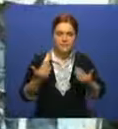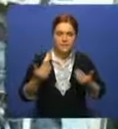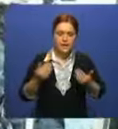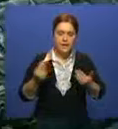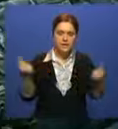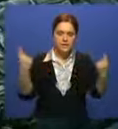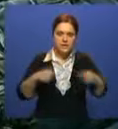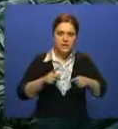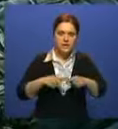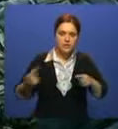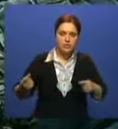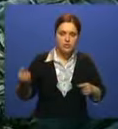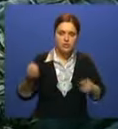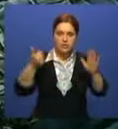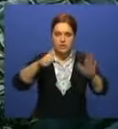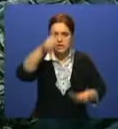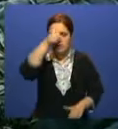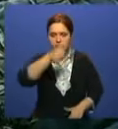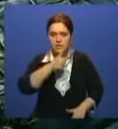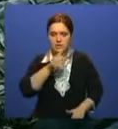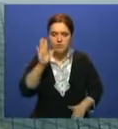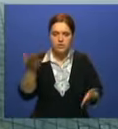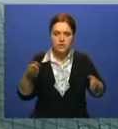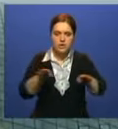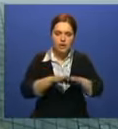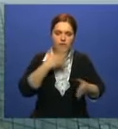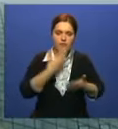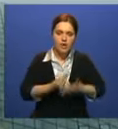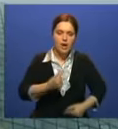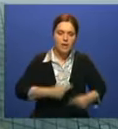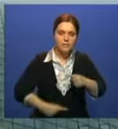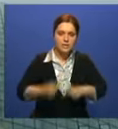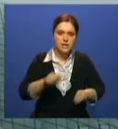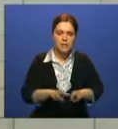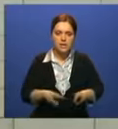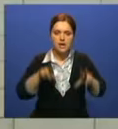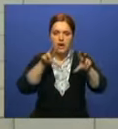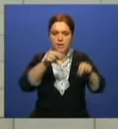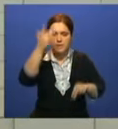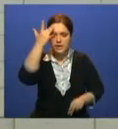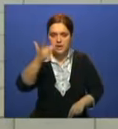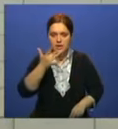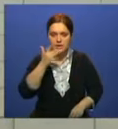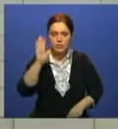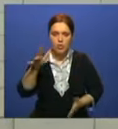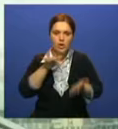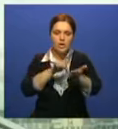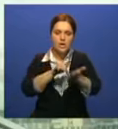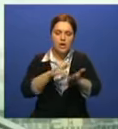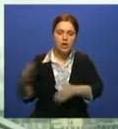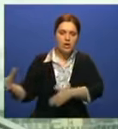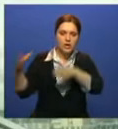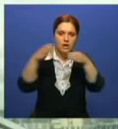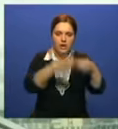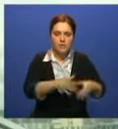на полгода, многие предприниматели будут вынуждены закрыть свой бизнес. Правительство обещает, что к лету приток иностранных туристов и